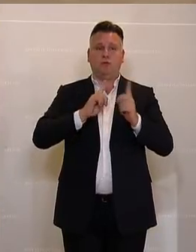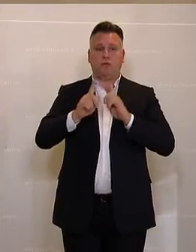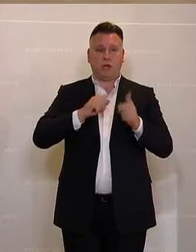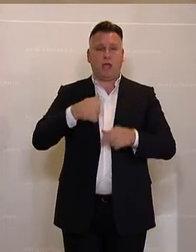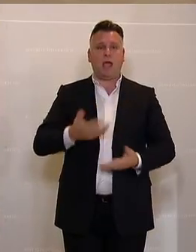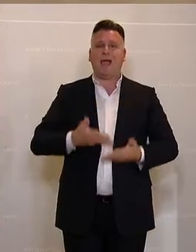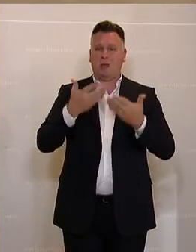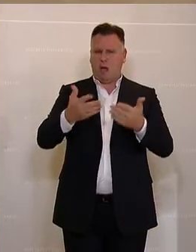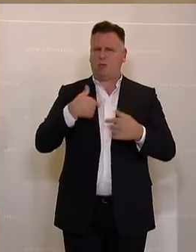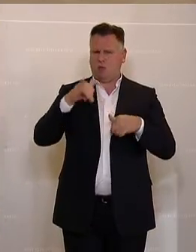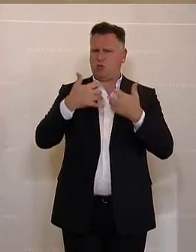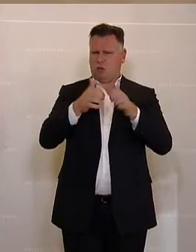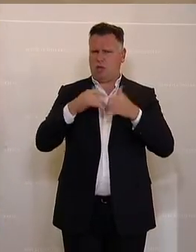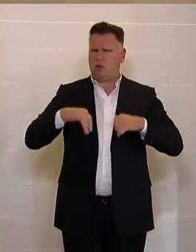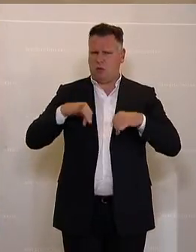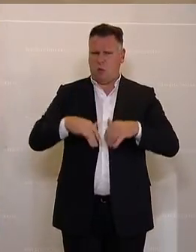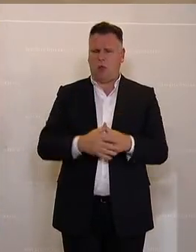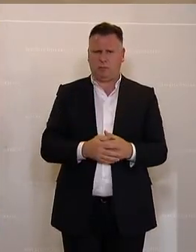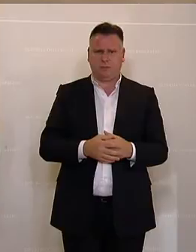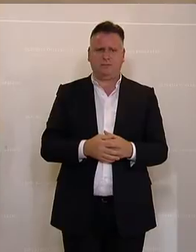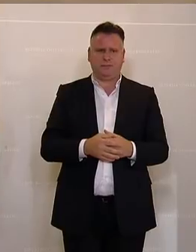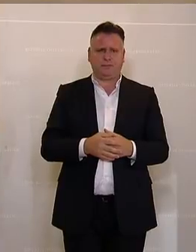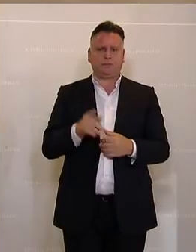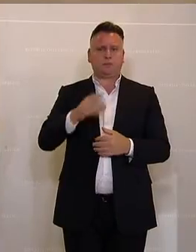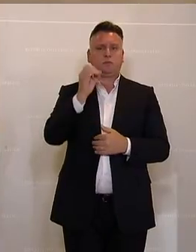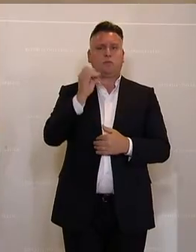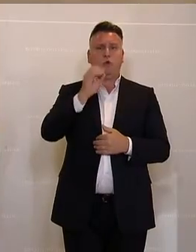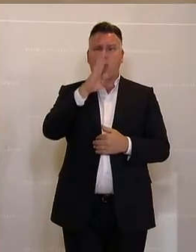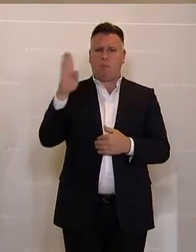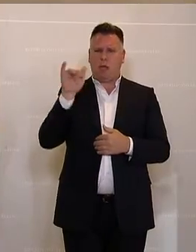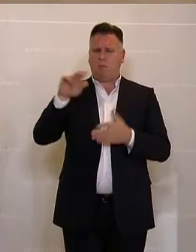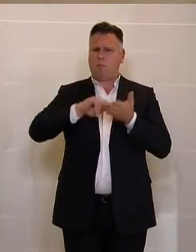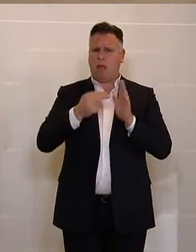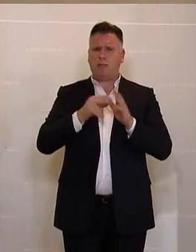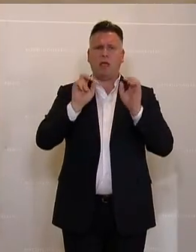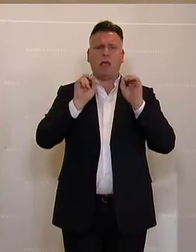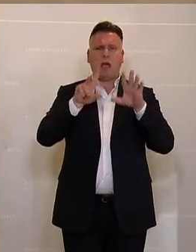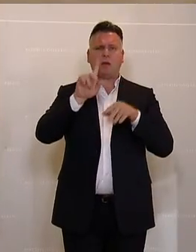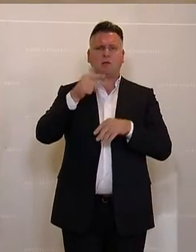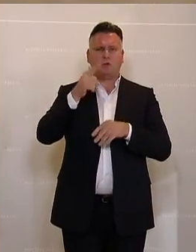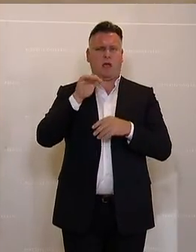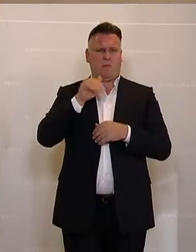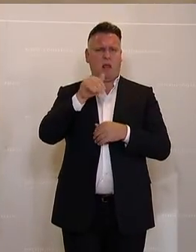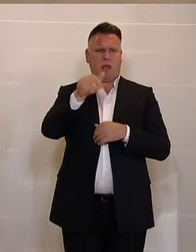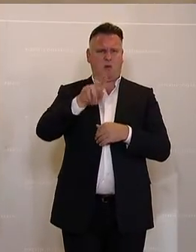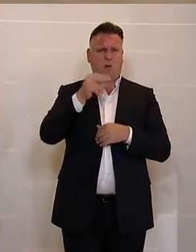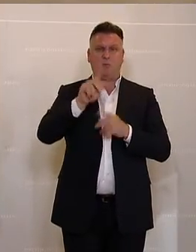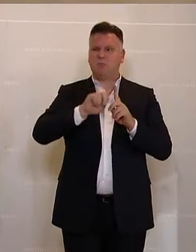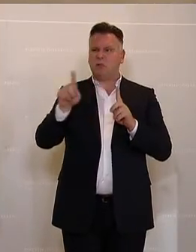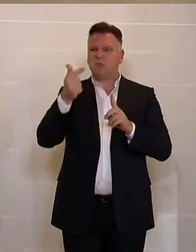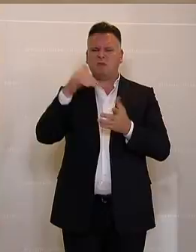Heimatbundesland eingehen. Im ÖBB-Rahmenplan sind 18,2 Milliarden Euro bis zum Jahre